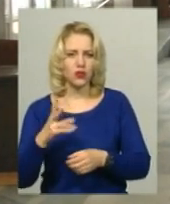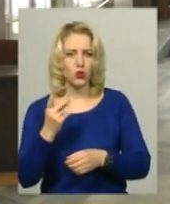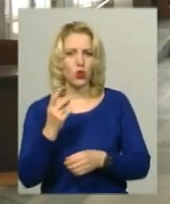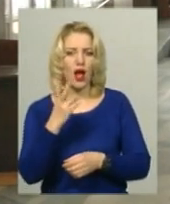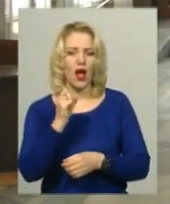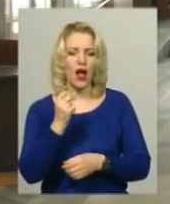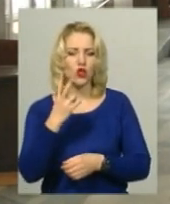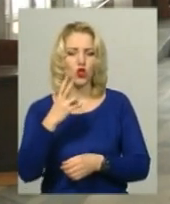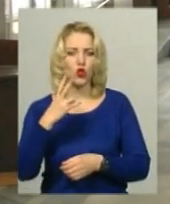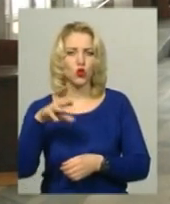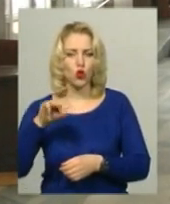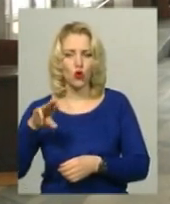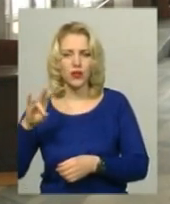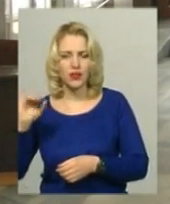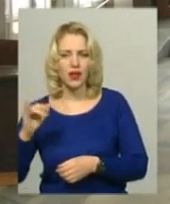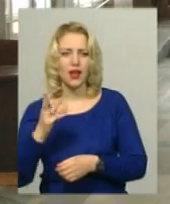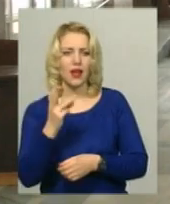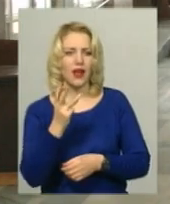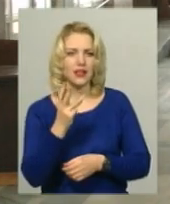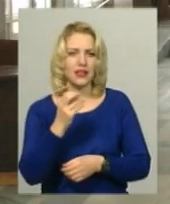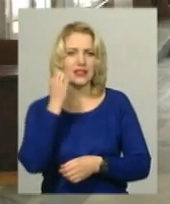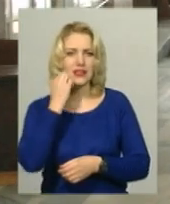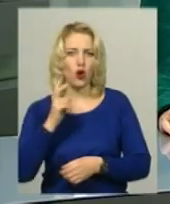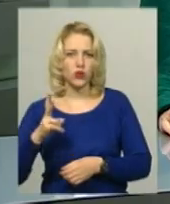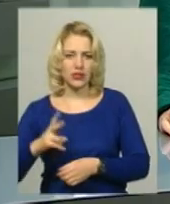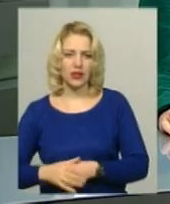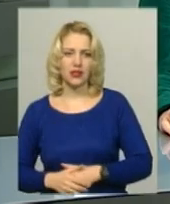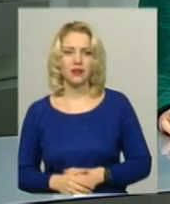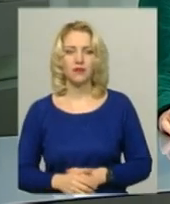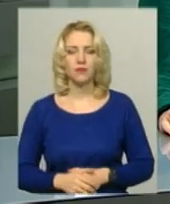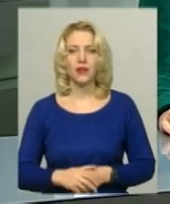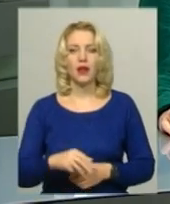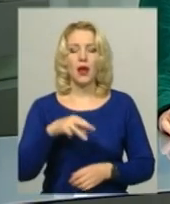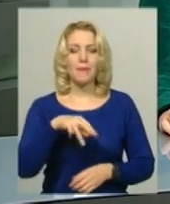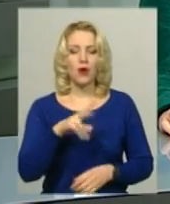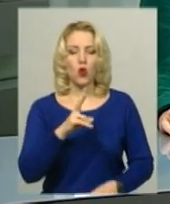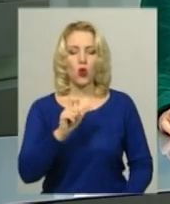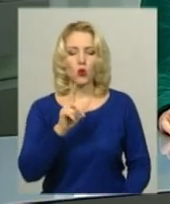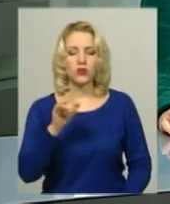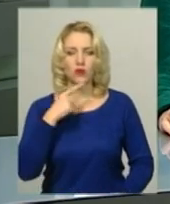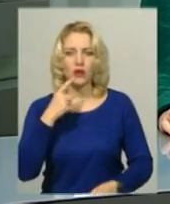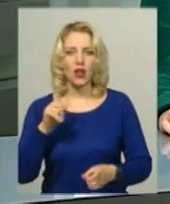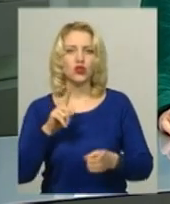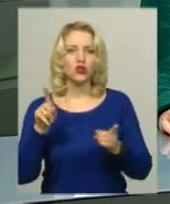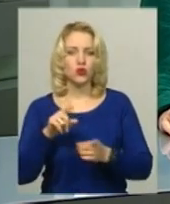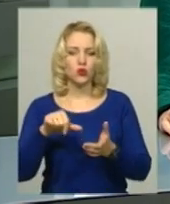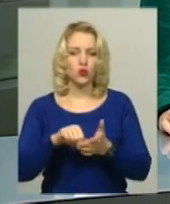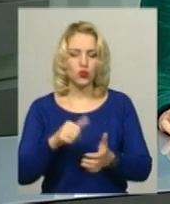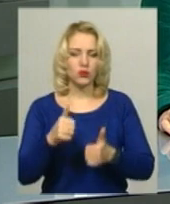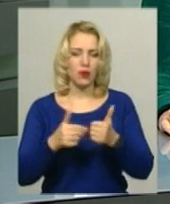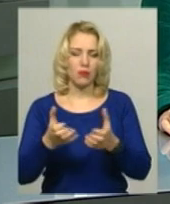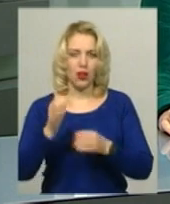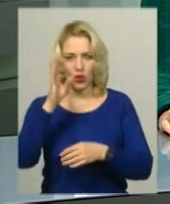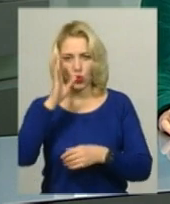друга команда, а третєю стала команда авіаторів Сар-Консантинів. Микола Кознєцов каже, участь у змаганнях брали хлопці